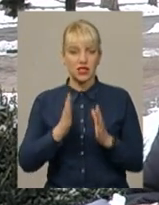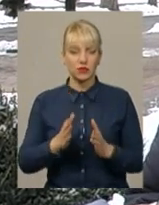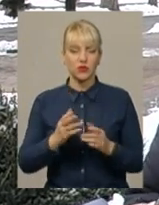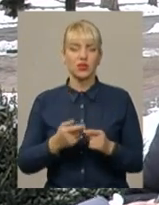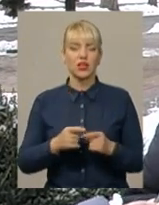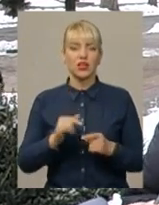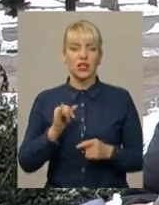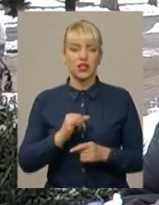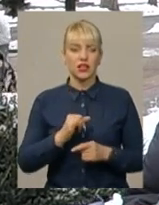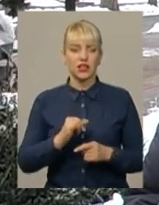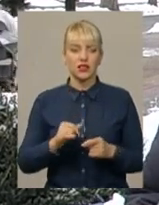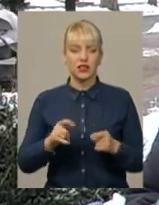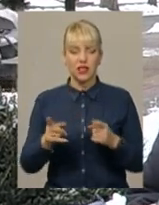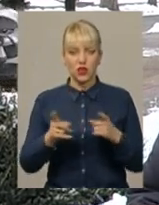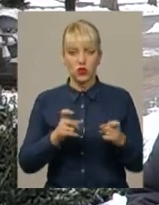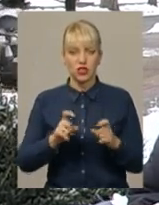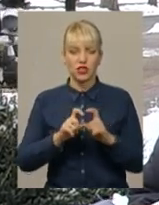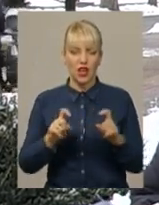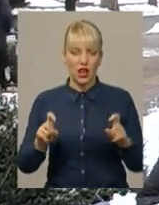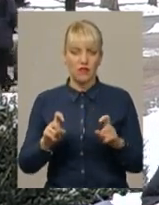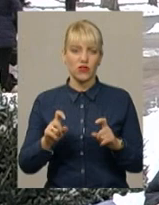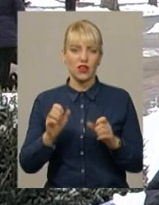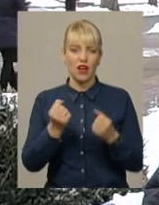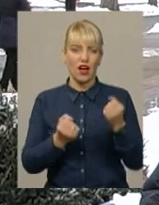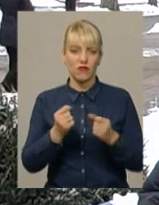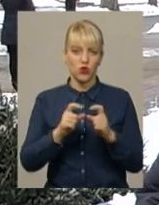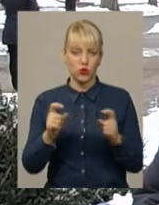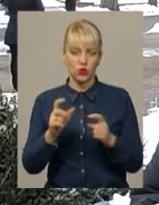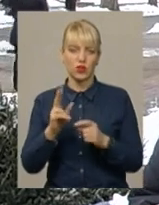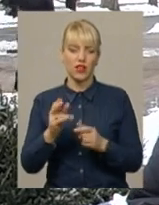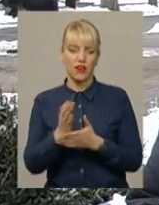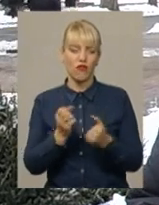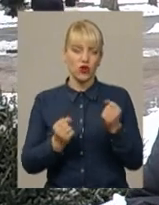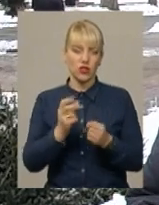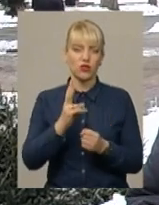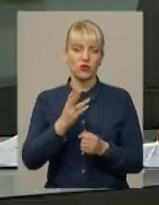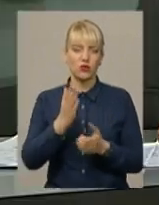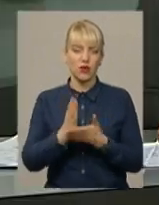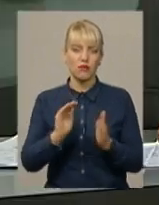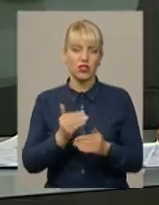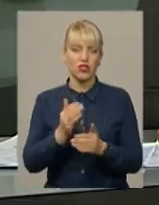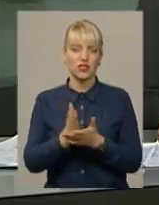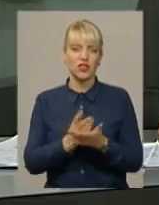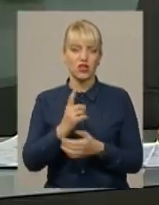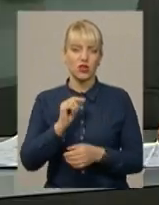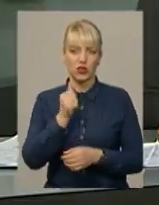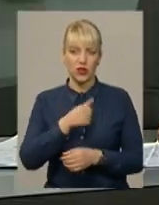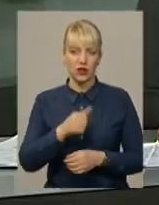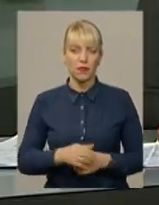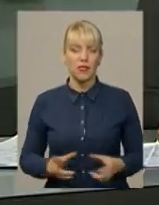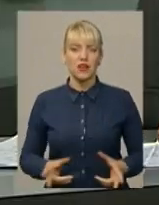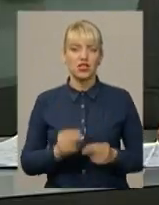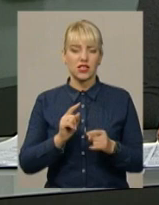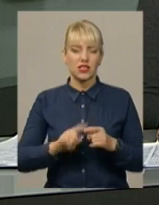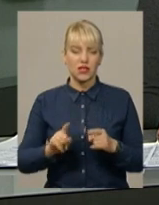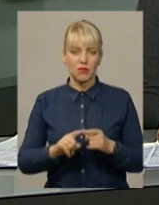перечислив, залученням автошколи і водії, які мають стаж менше, ніж один рік. Шансом екстремального